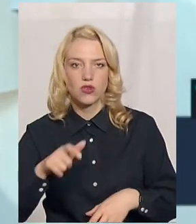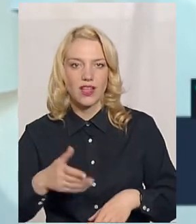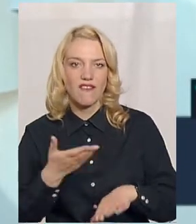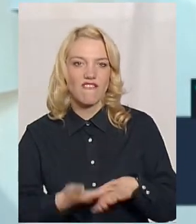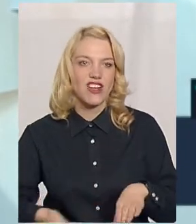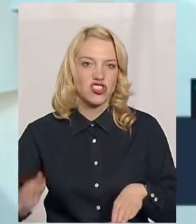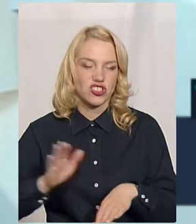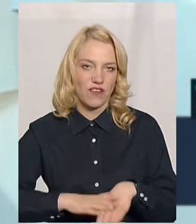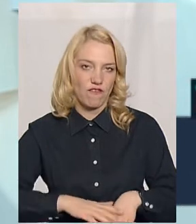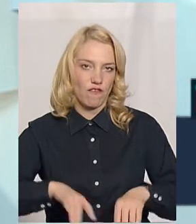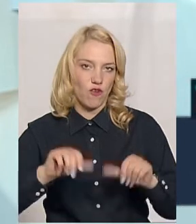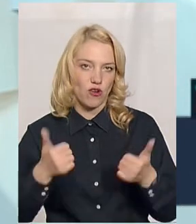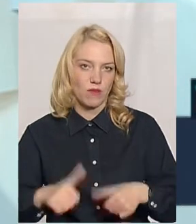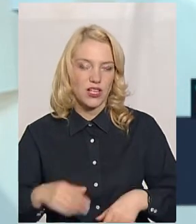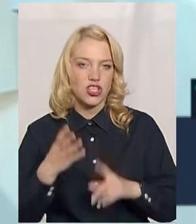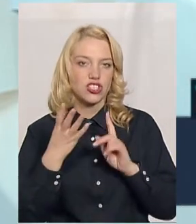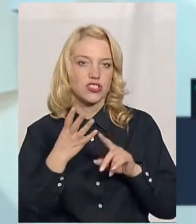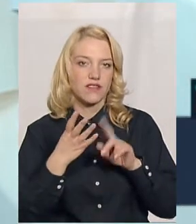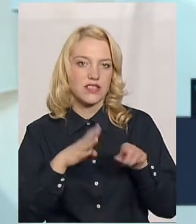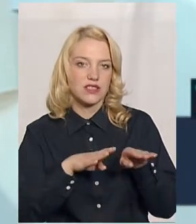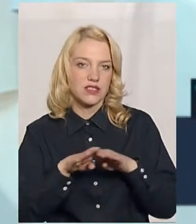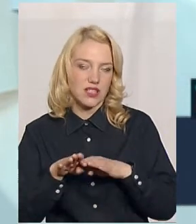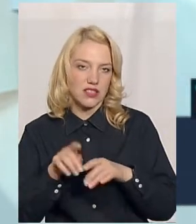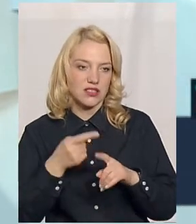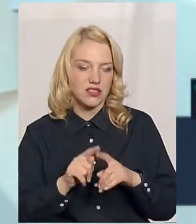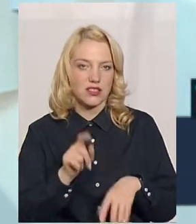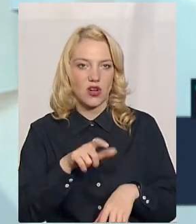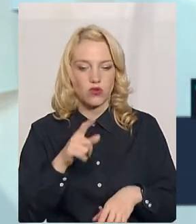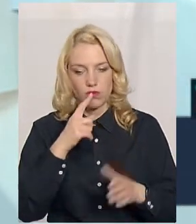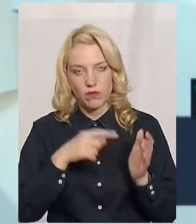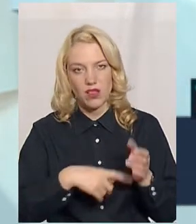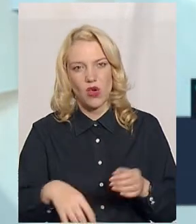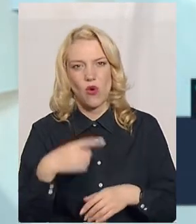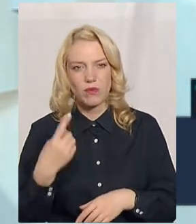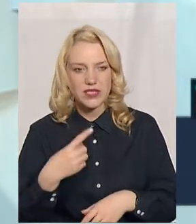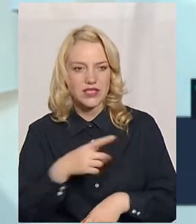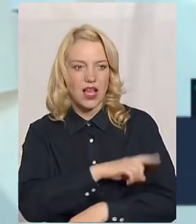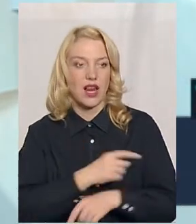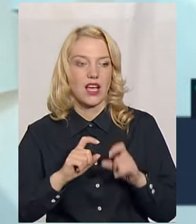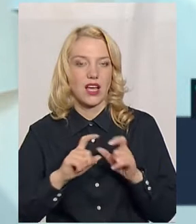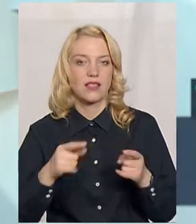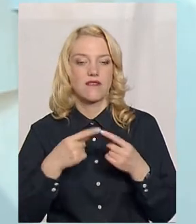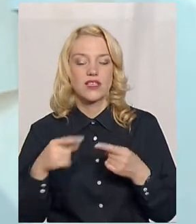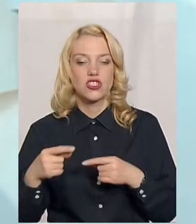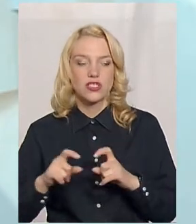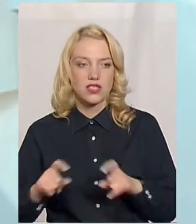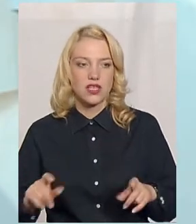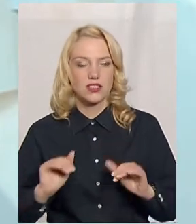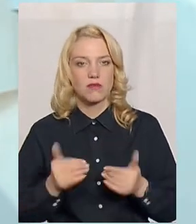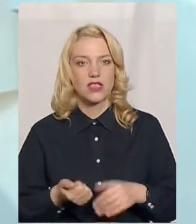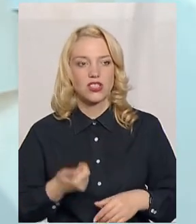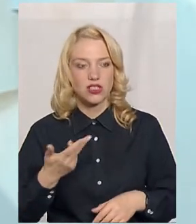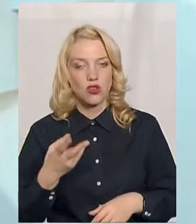четвертій клінічній стадії. І ці пацієнти попали і в обласну лікарню, і в інші заклади. Зменшилась